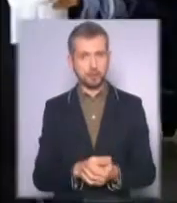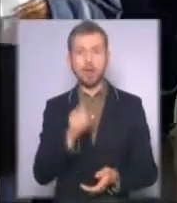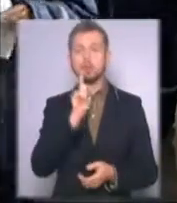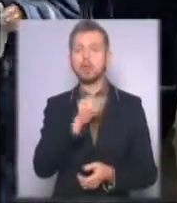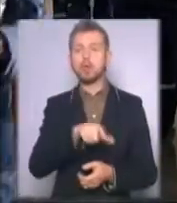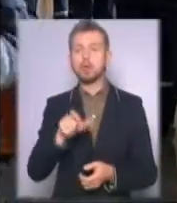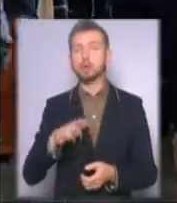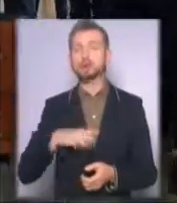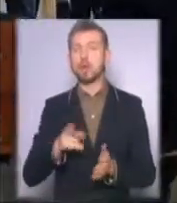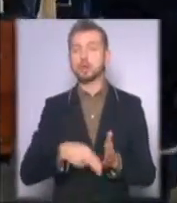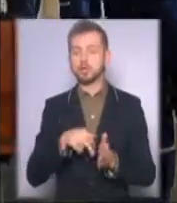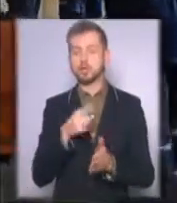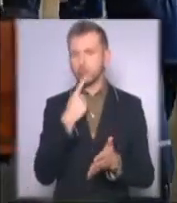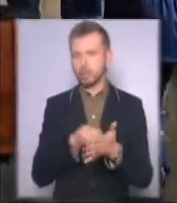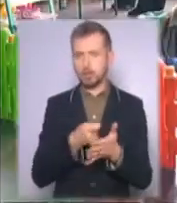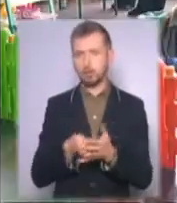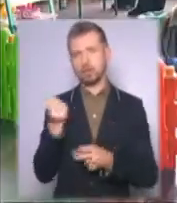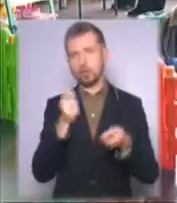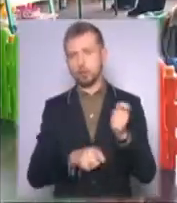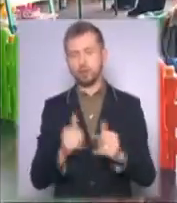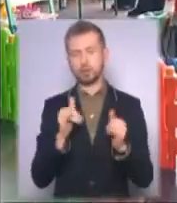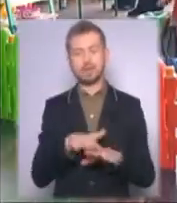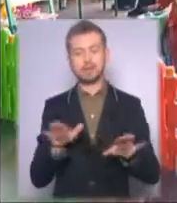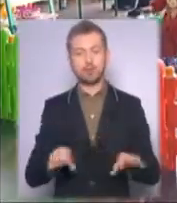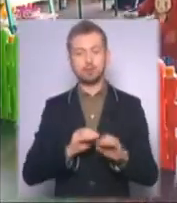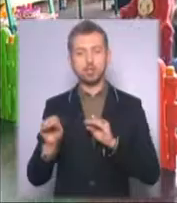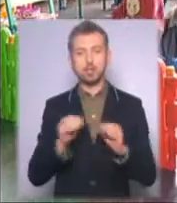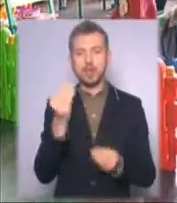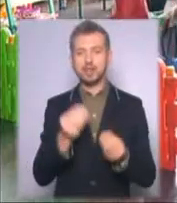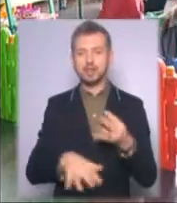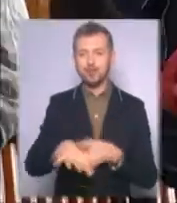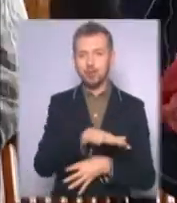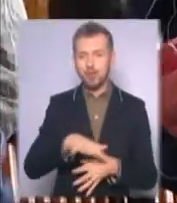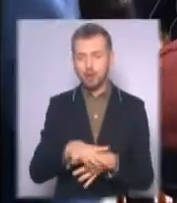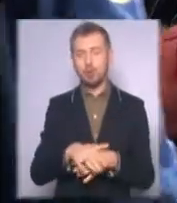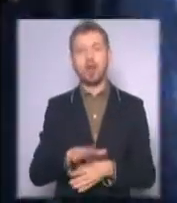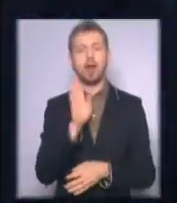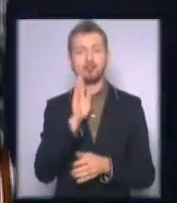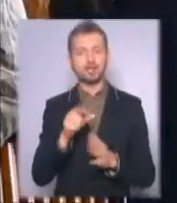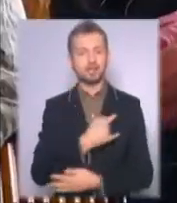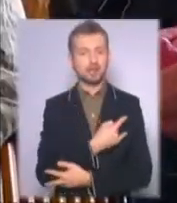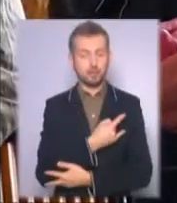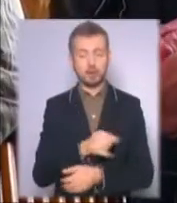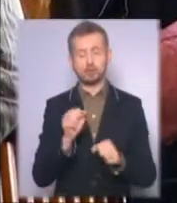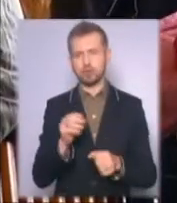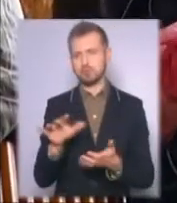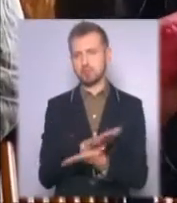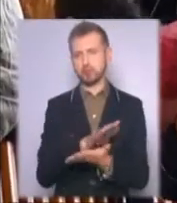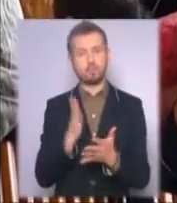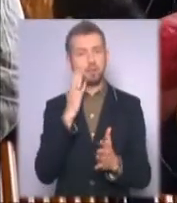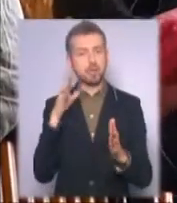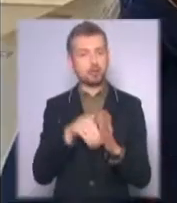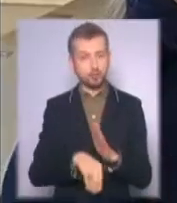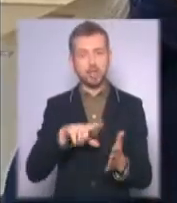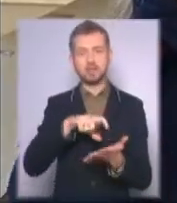люди чекають на поїзд, тут і нагодують, і одягнуть, для дітей облаштували навіть ігротеку. А жінки з немовлятами можуть безкоштовно переночувати у кімнаті матері